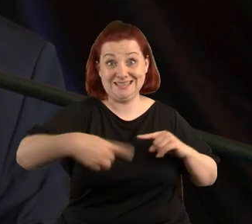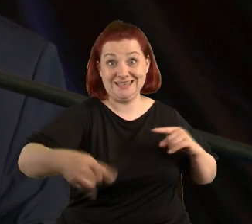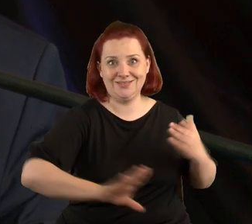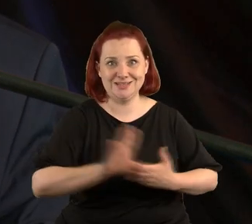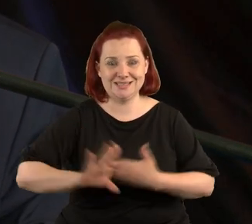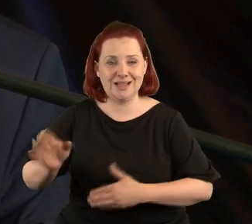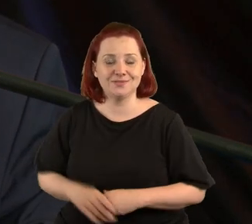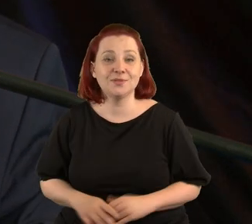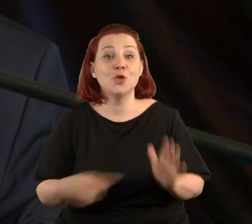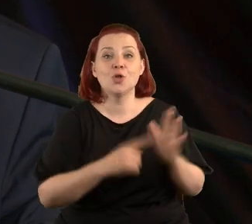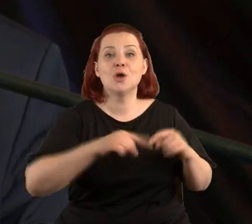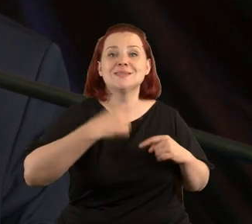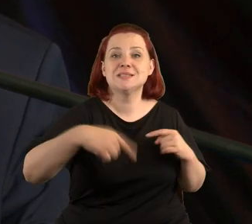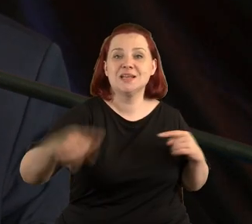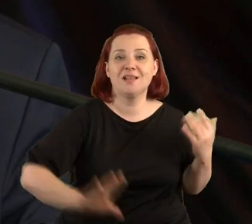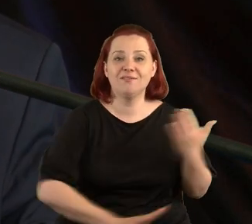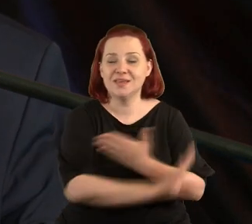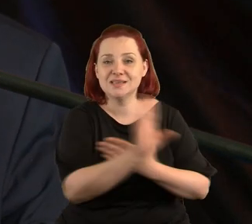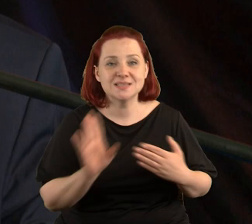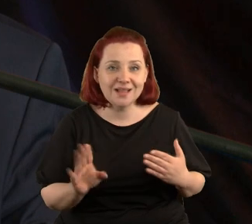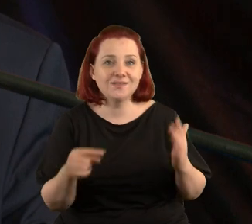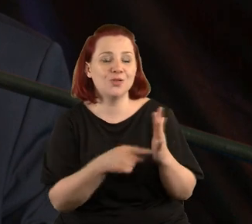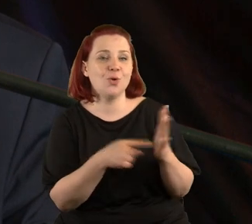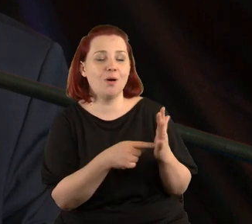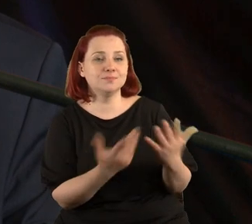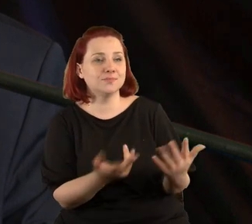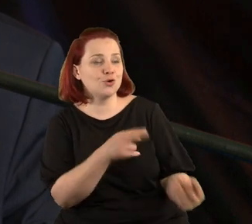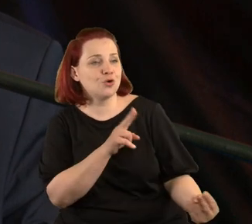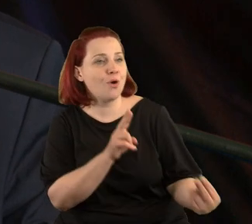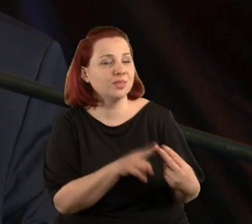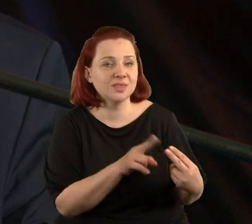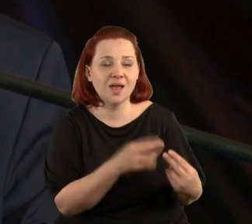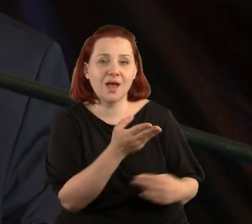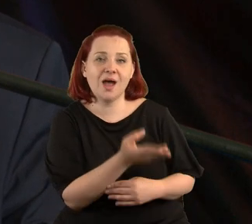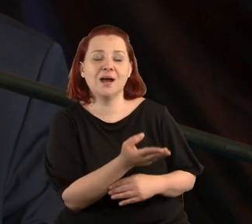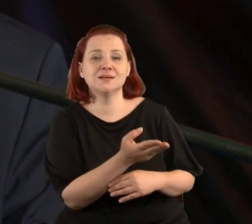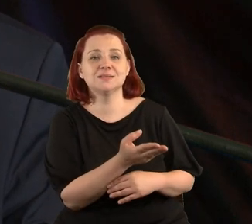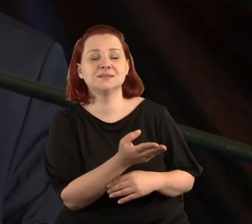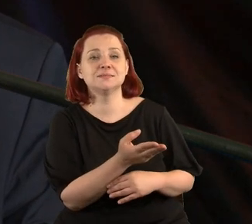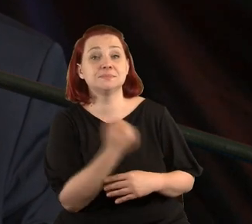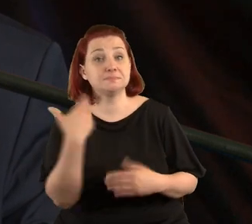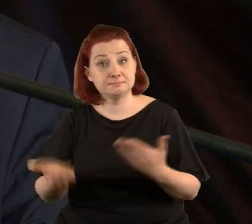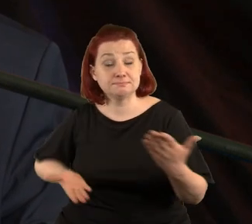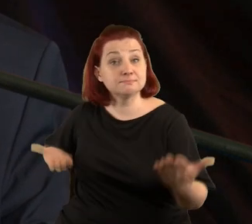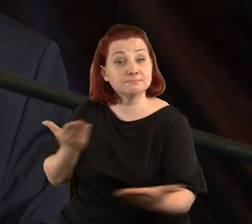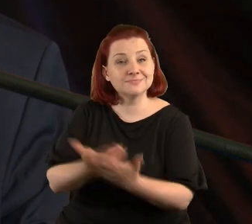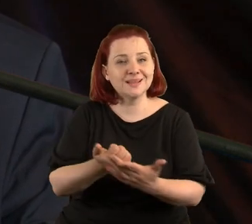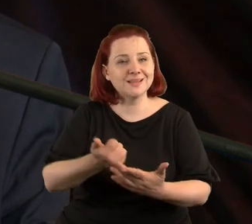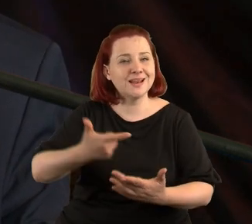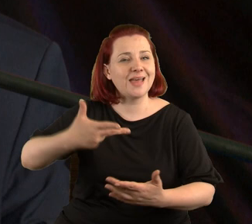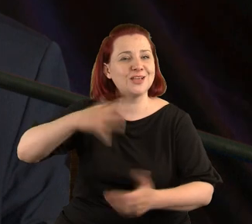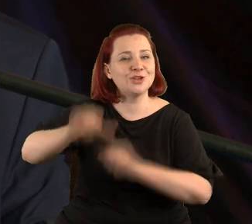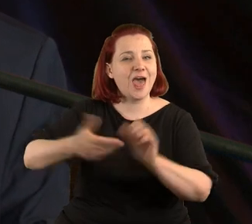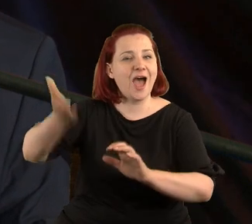Ten cykl wystaw i ten kontakt zaproponował kilkanaście